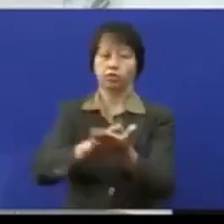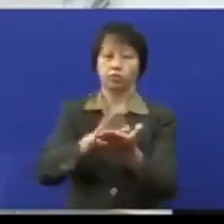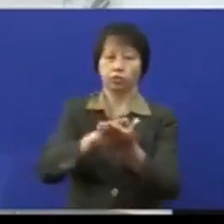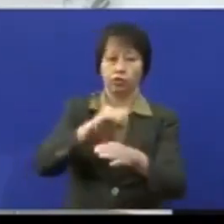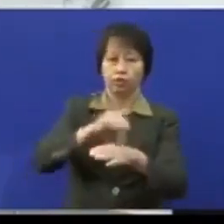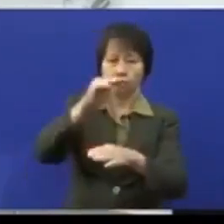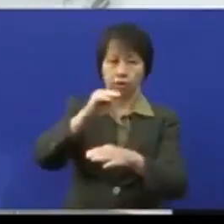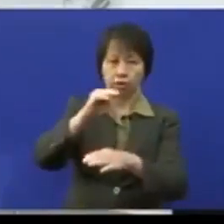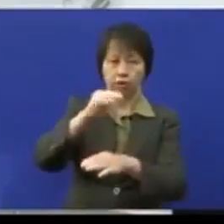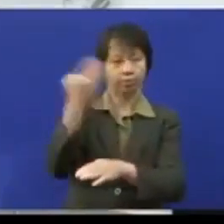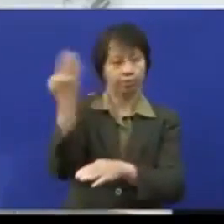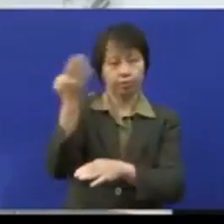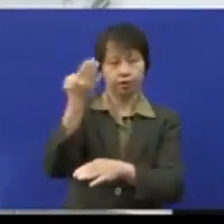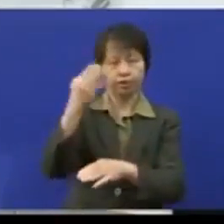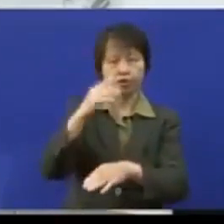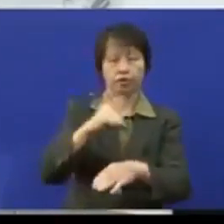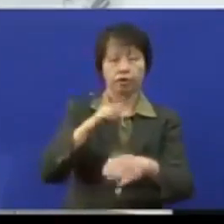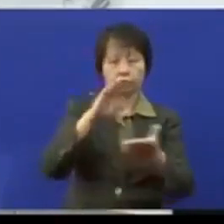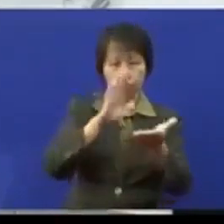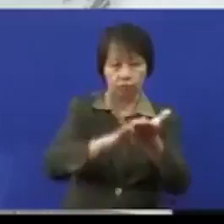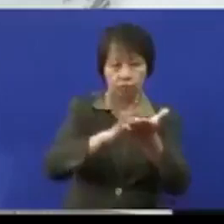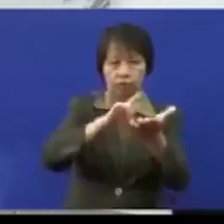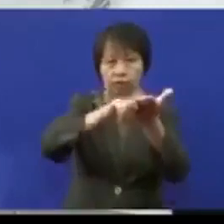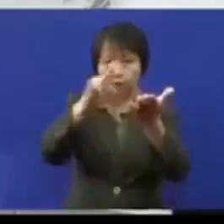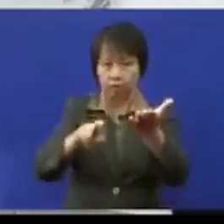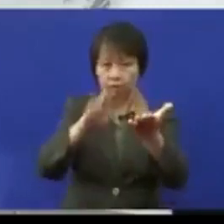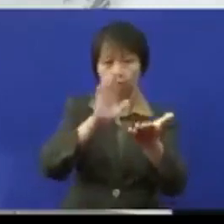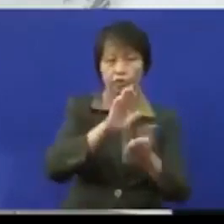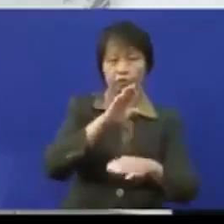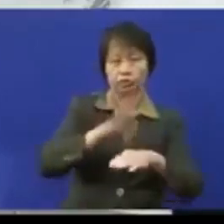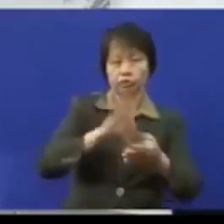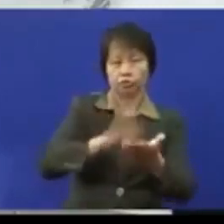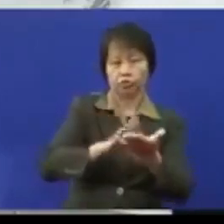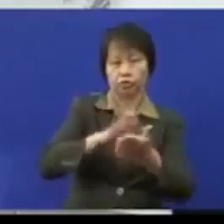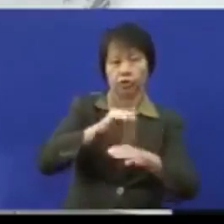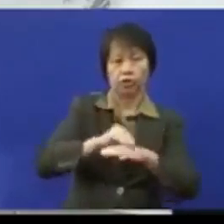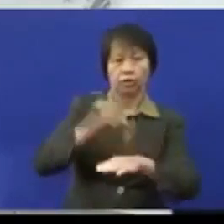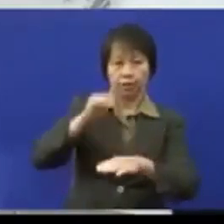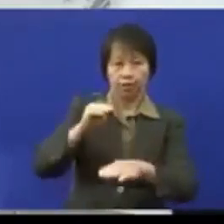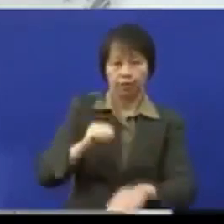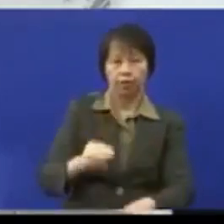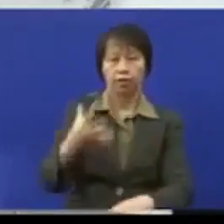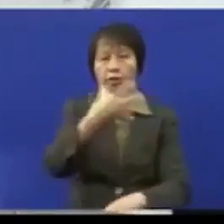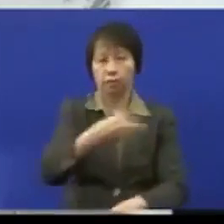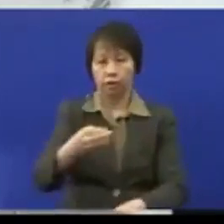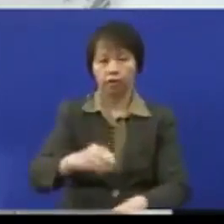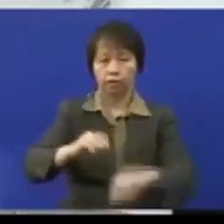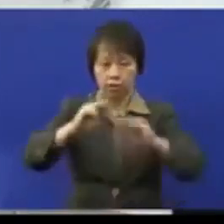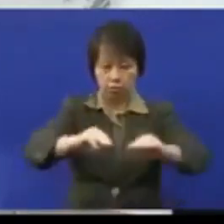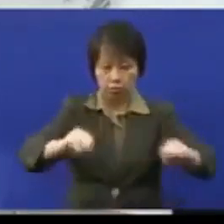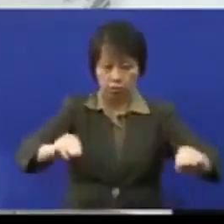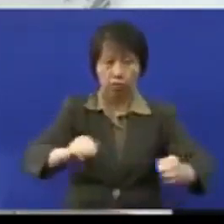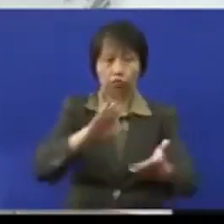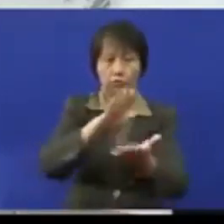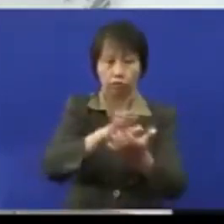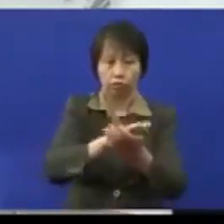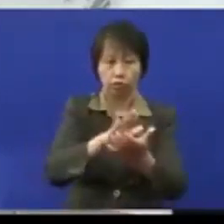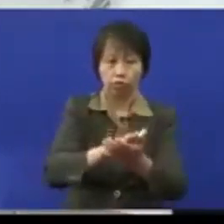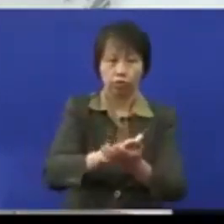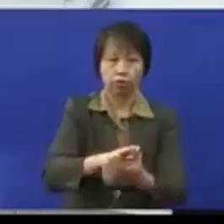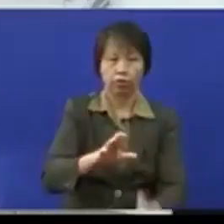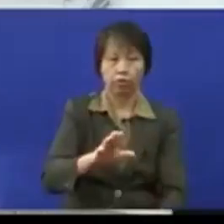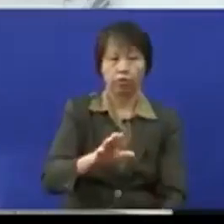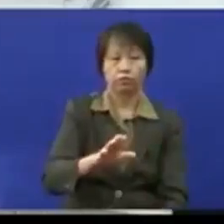menengah harian di menengah dan sekolah rendah dan yang lebih menariknya pelajar-pelajar ini juga semua